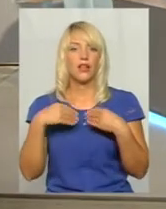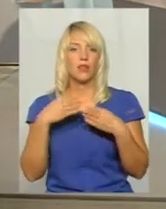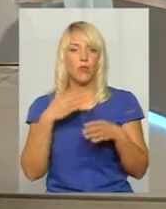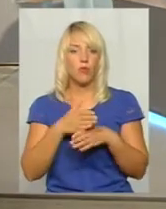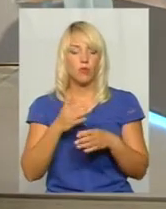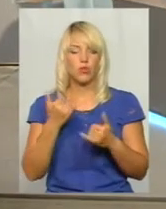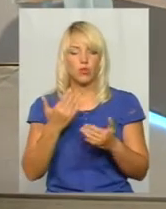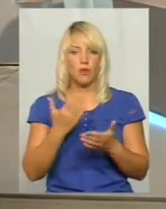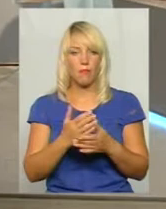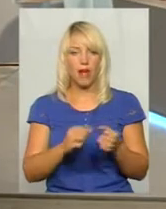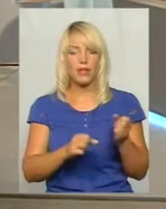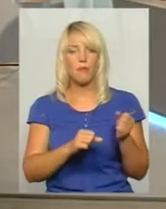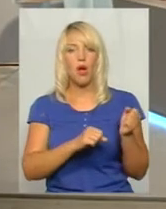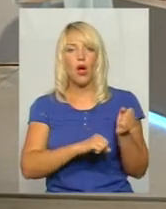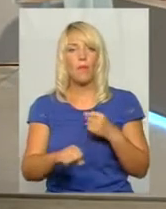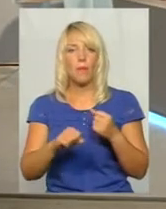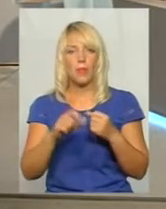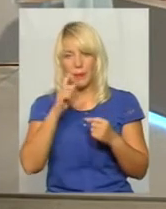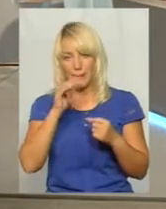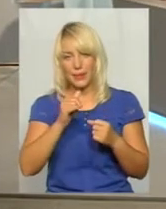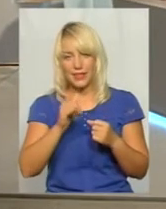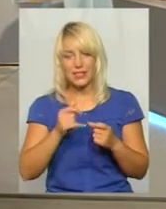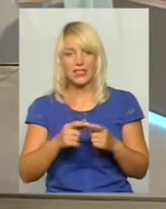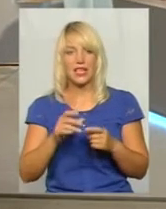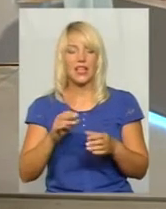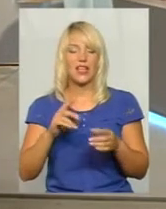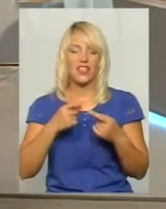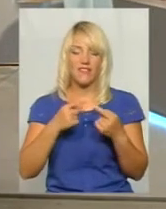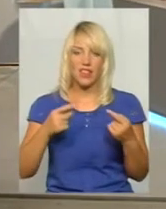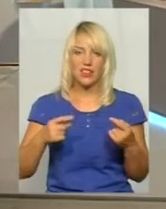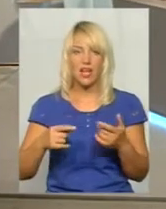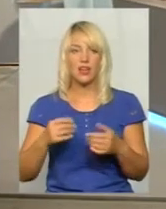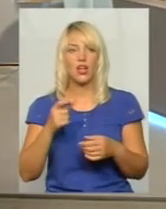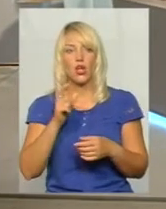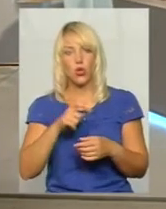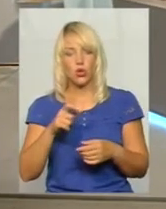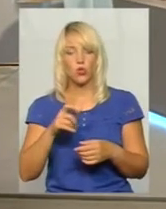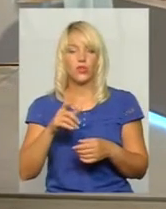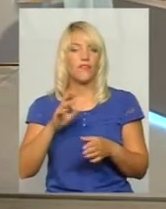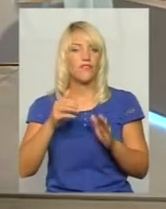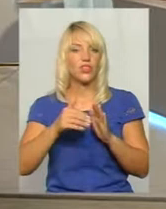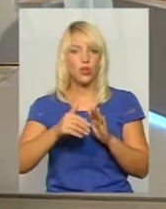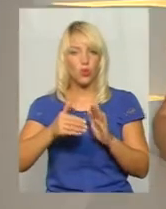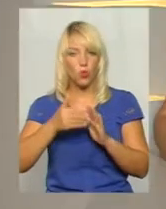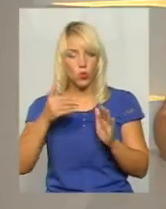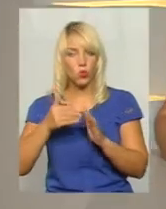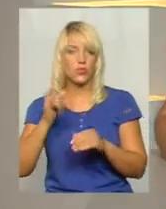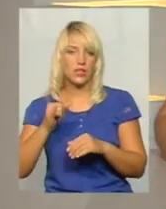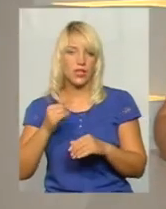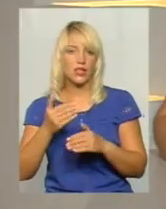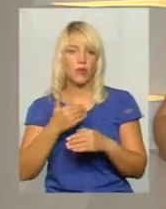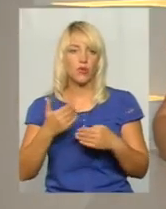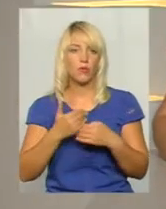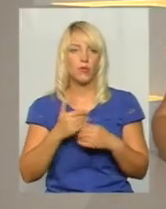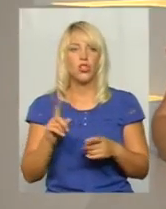ми сьогодні маємо інвентар, ми маємо все. Тобто, люди відгукаються і нам сьогодні допомагають. За що щиро спасибі? Про те, що готові підключитися